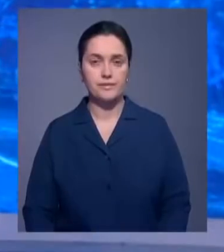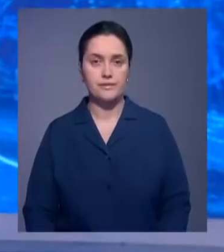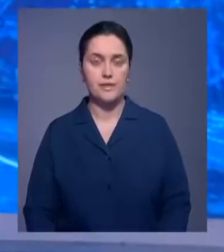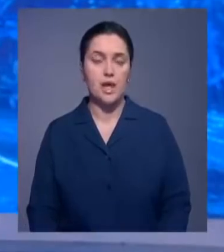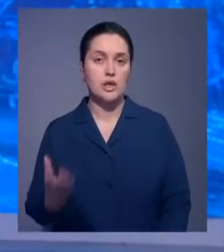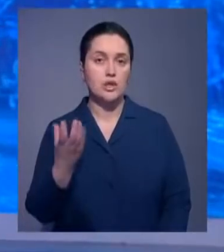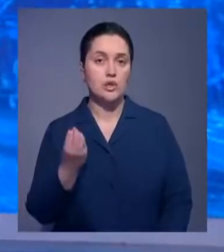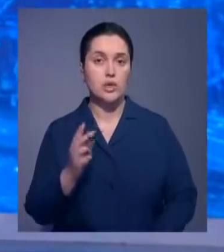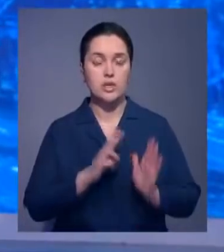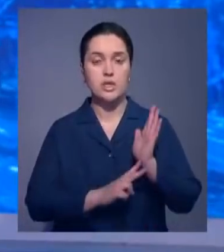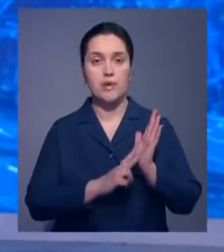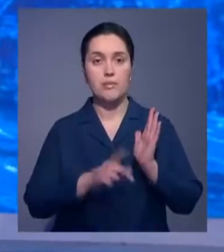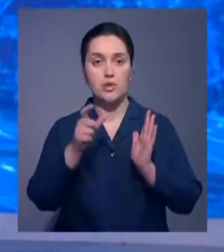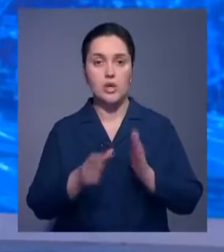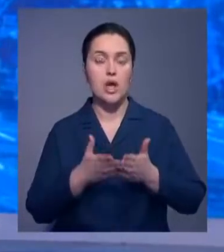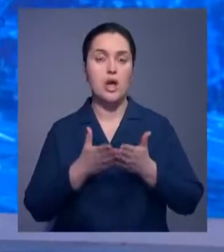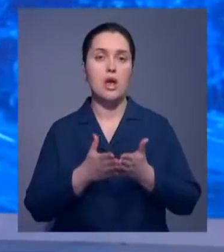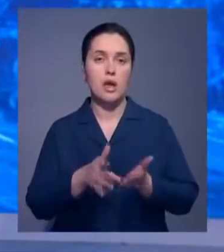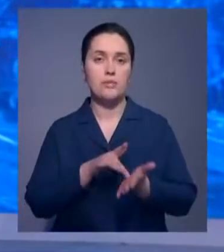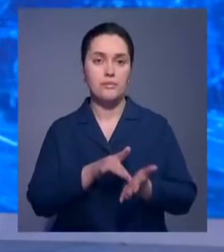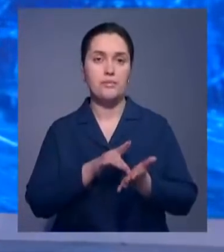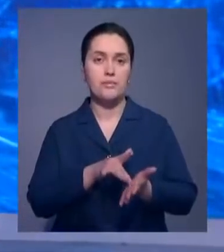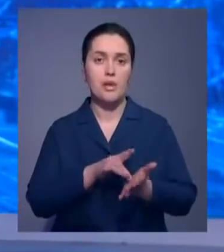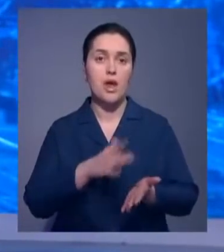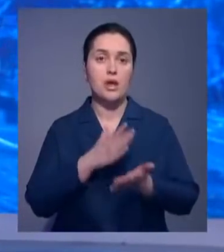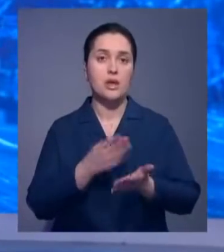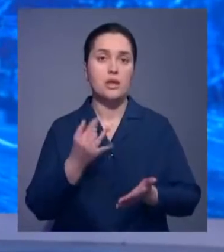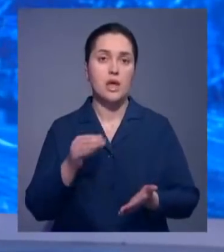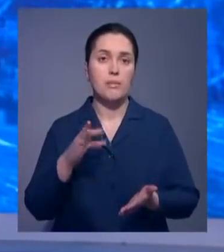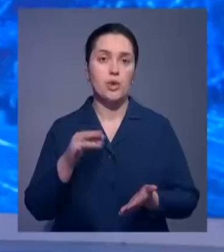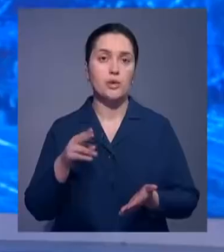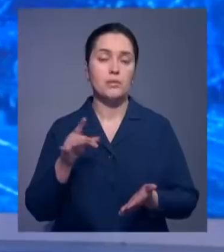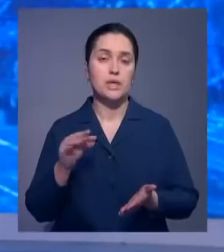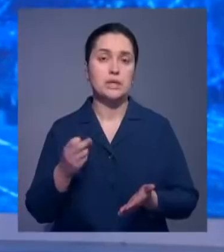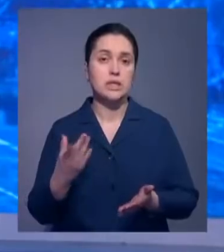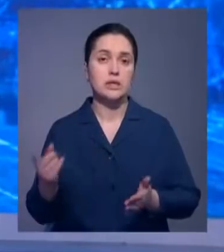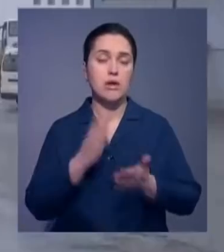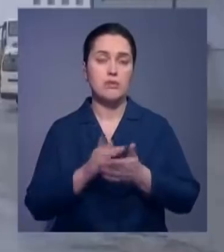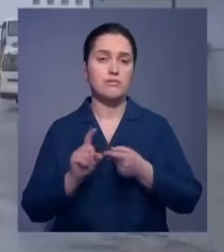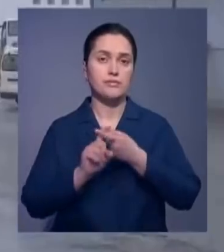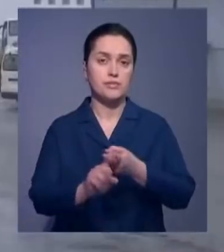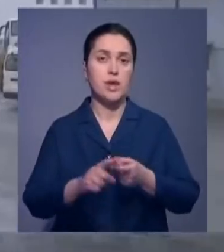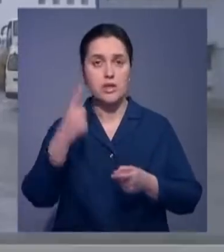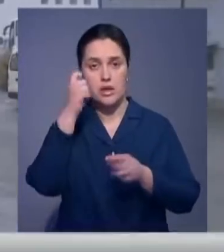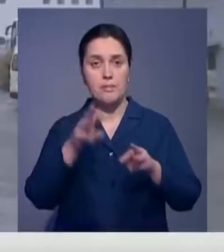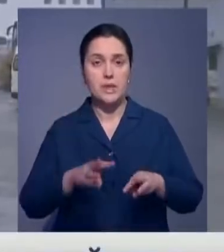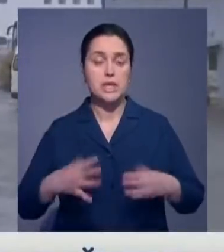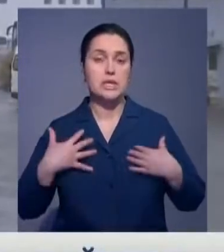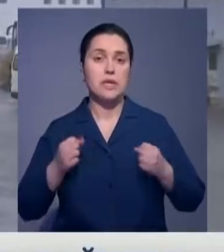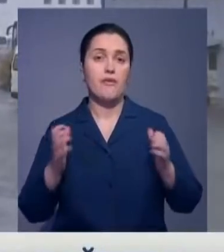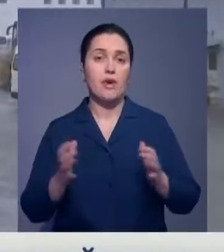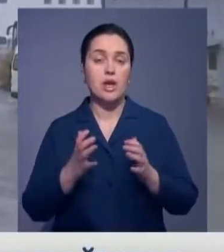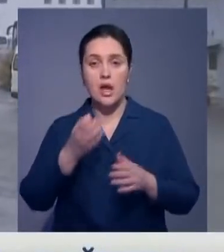Еще 70 пассажиров круизного лайнера «Даймонд Принцесс» заразились новым типом коронавируса. Об этом сообщил министр здравоохранения Японии